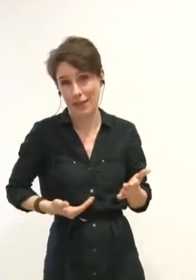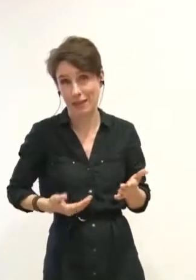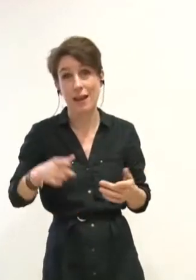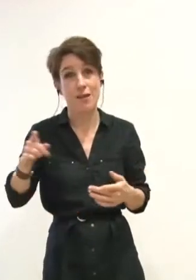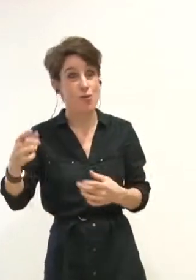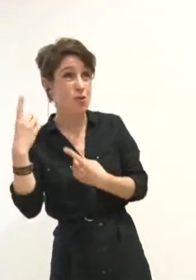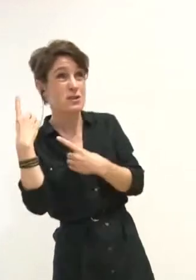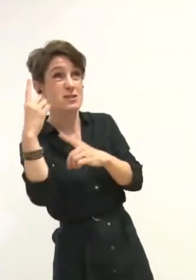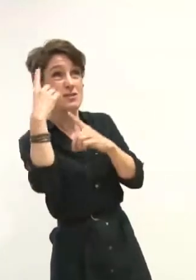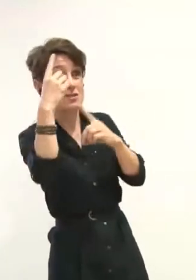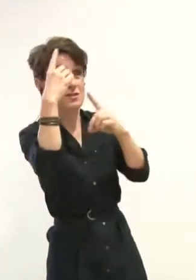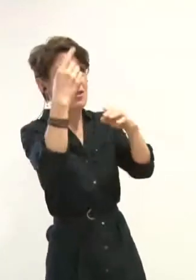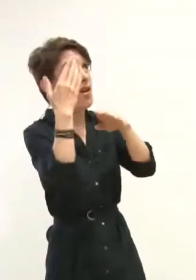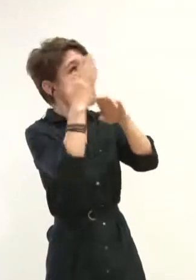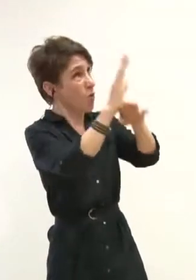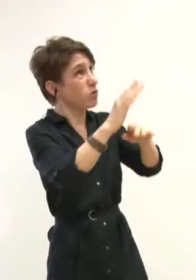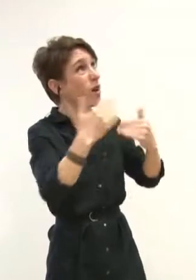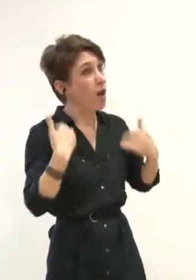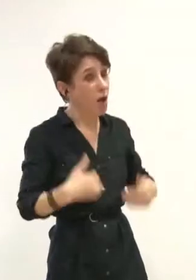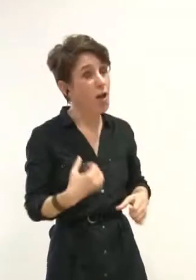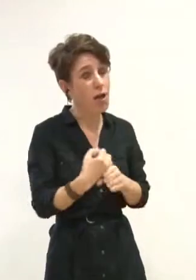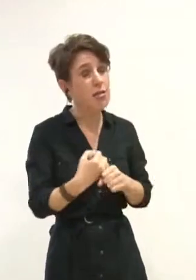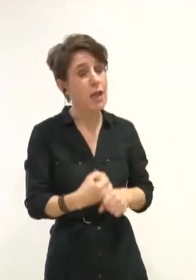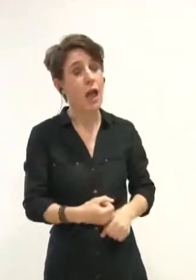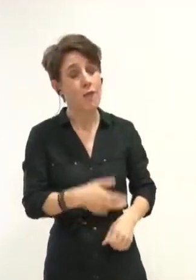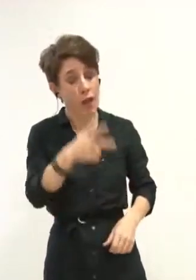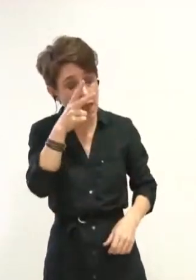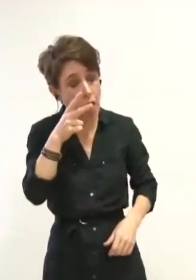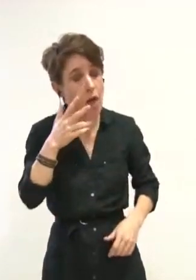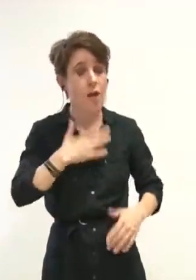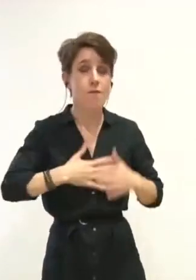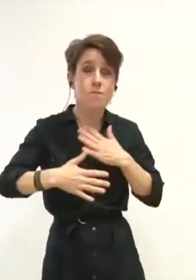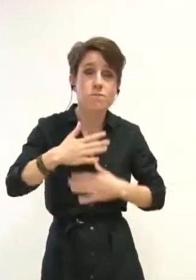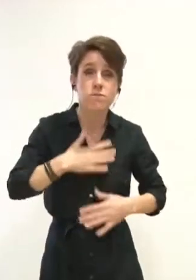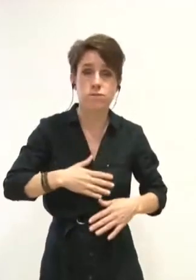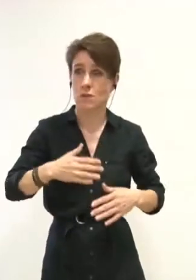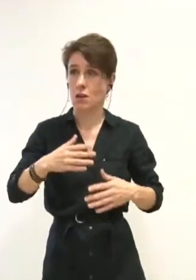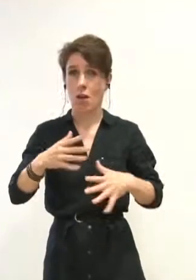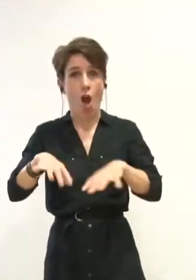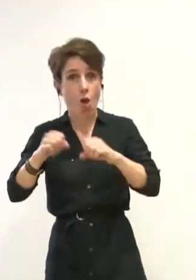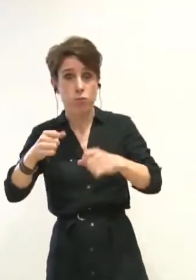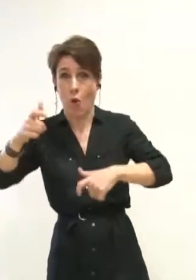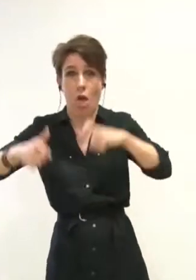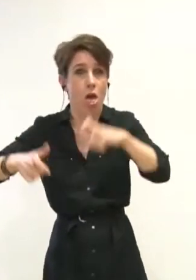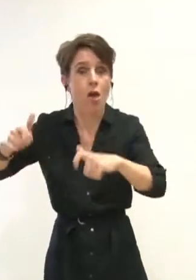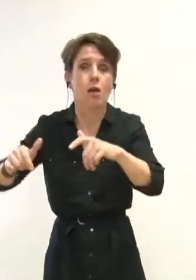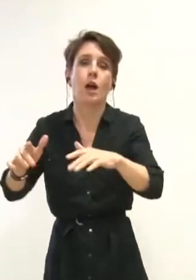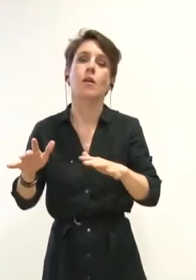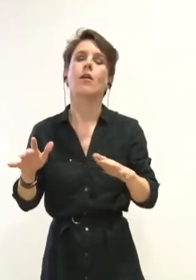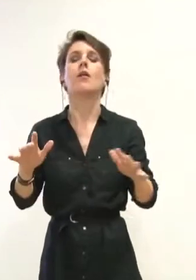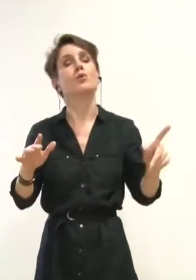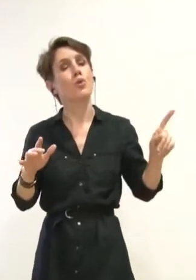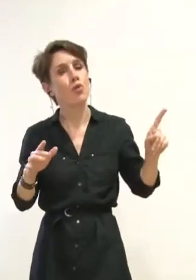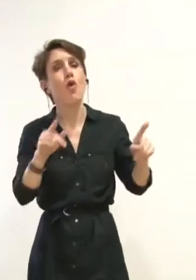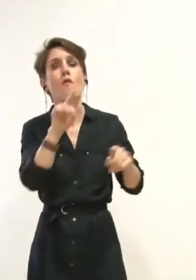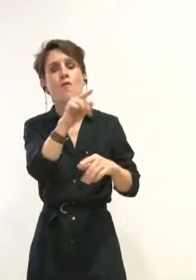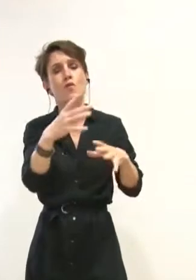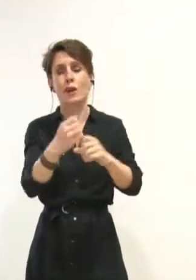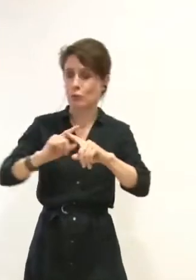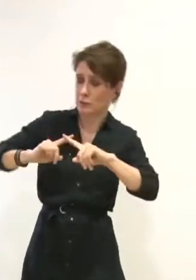vain montrer la pénibilité, mais aussi la précarité de leur emploi. Vous avez certes négocié quelques avancées dans la